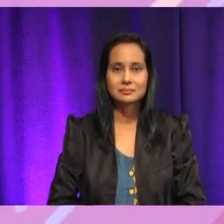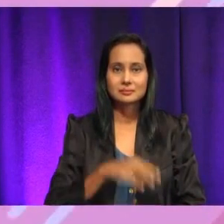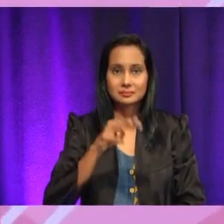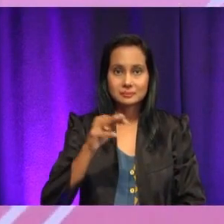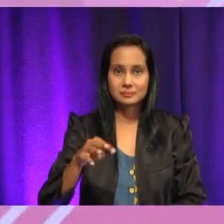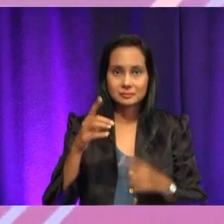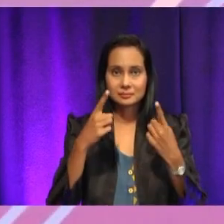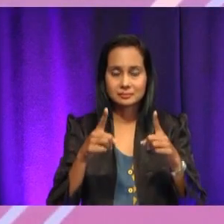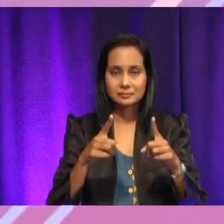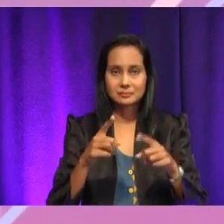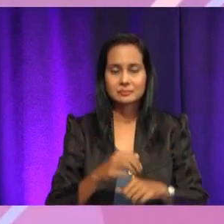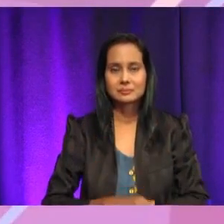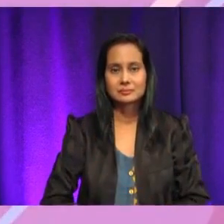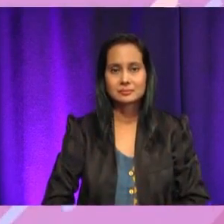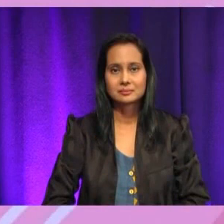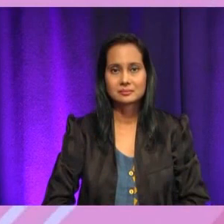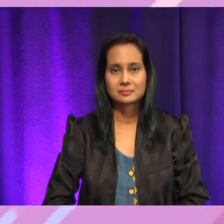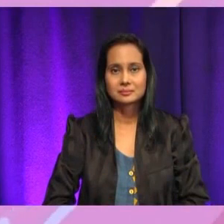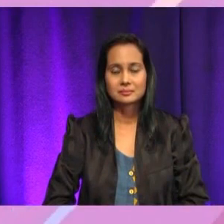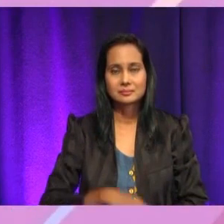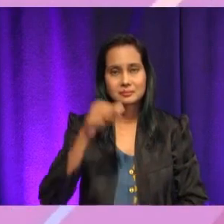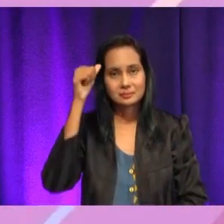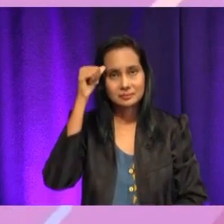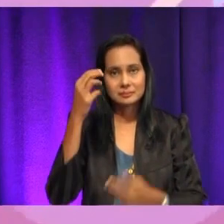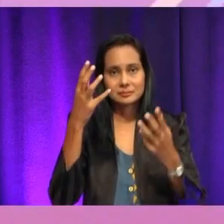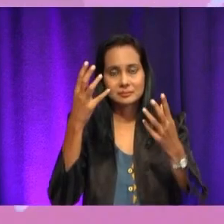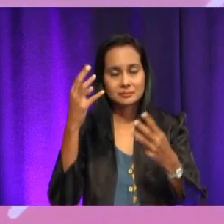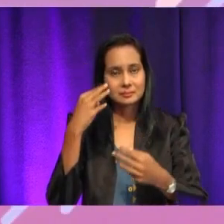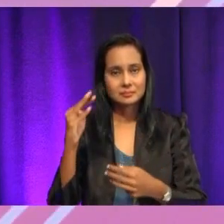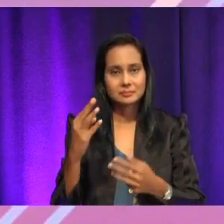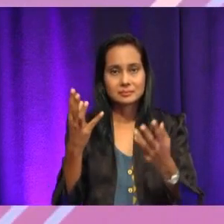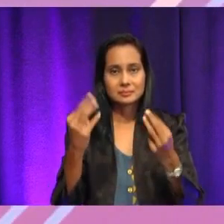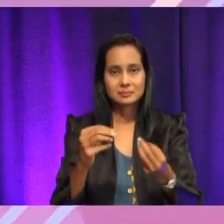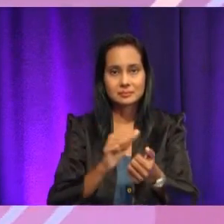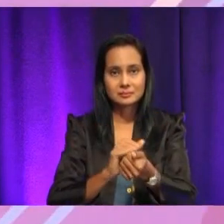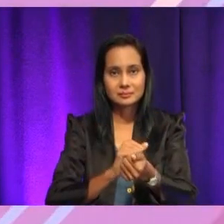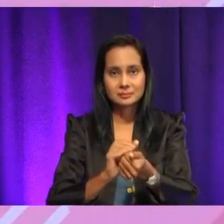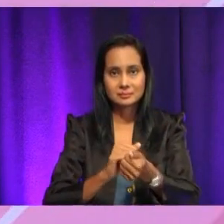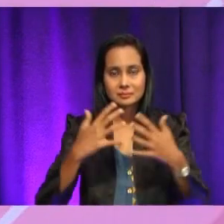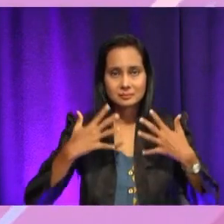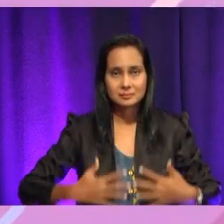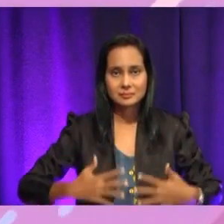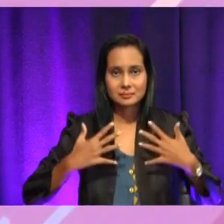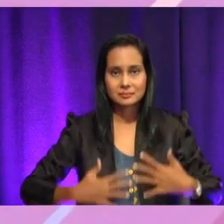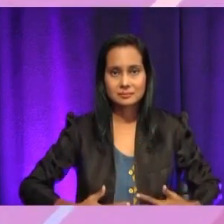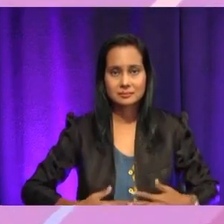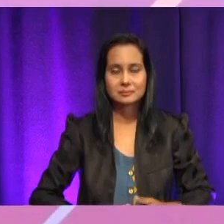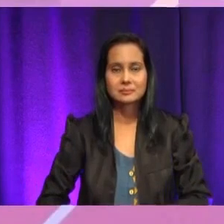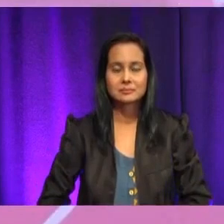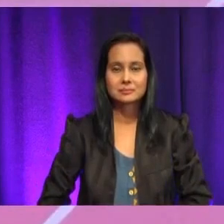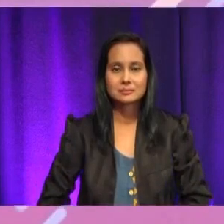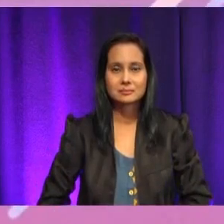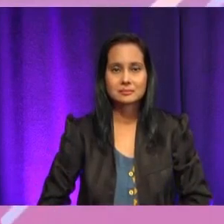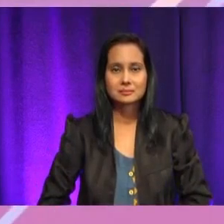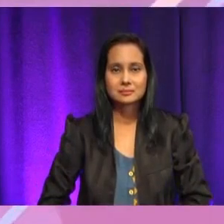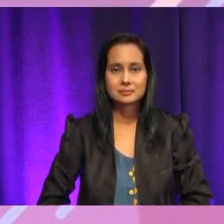Mereka hendak mencuci pakaian. Ya, betul. Mereka hendak mencuci pakaian. Semasa di sana, apakah yang